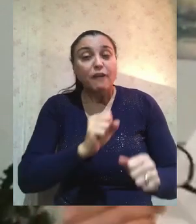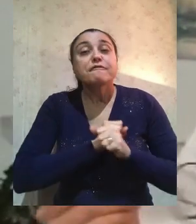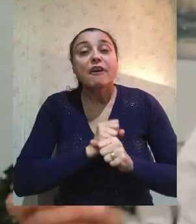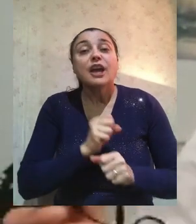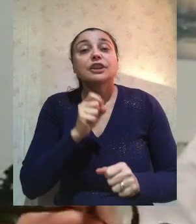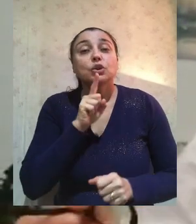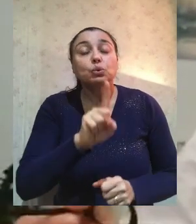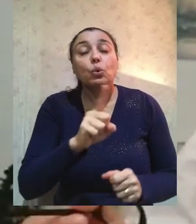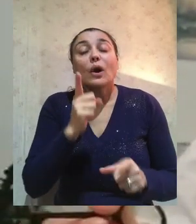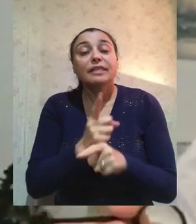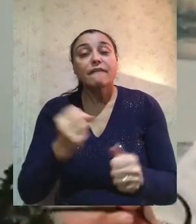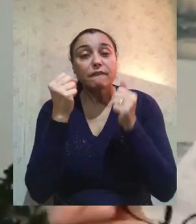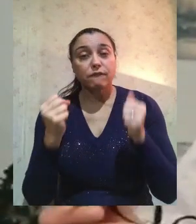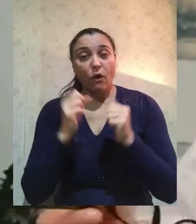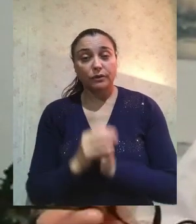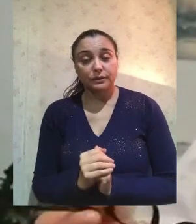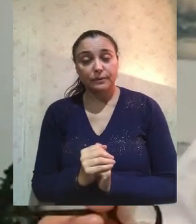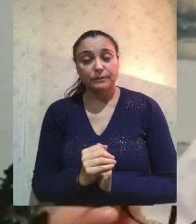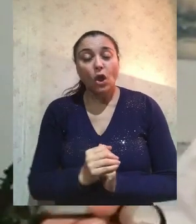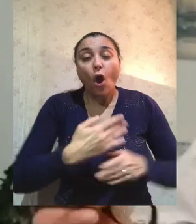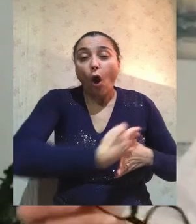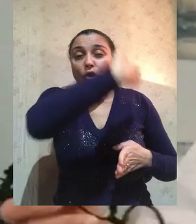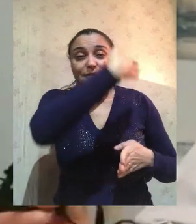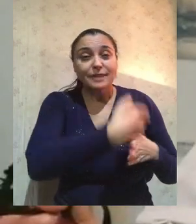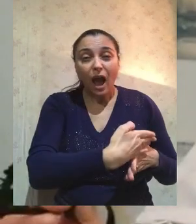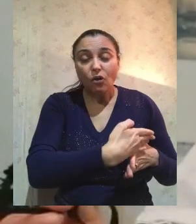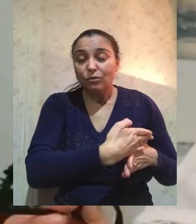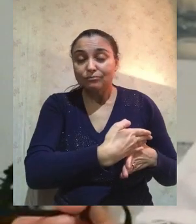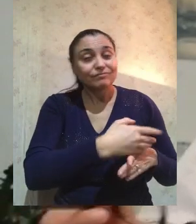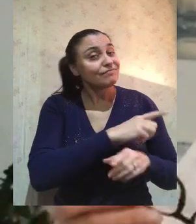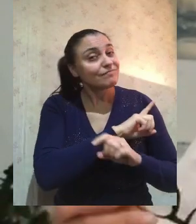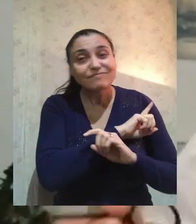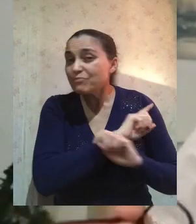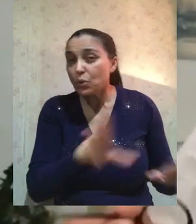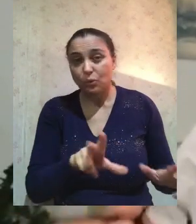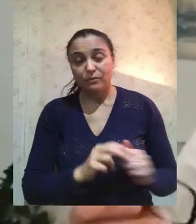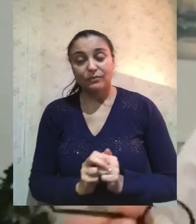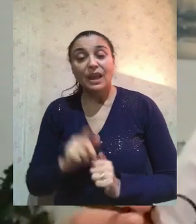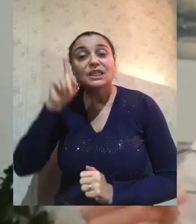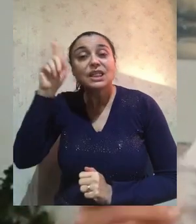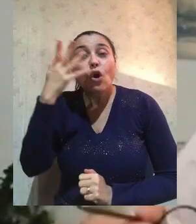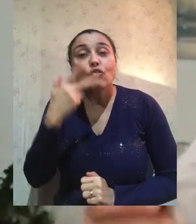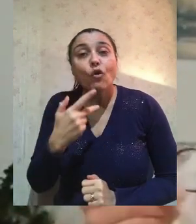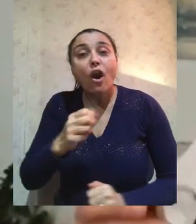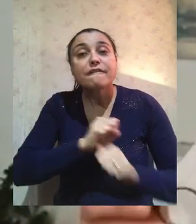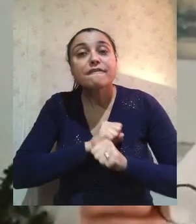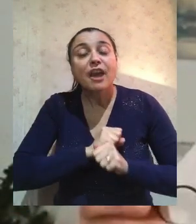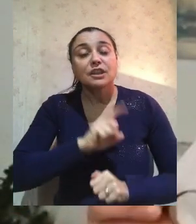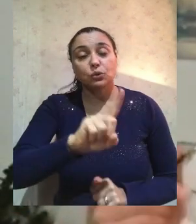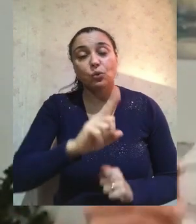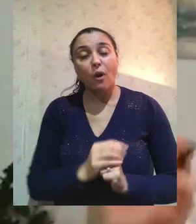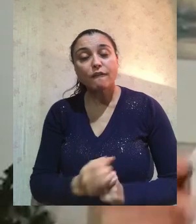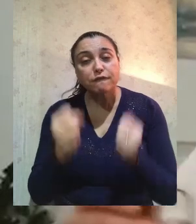forse qualche fariseo, o forse una casa col tetto da scoperchiare. Il Signore desidera oggi vedere la tua